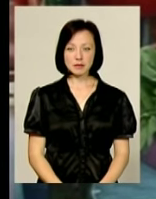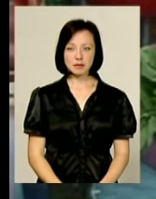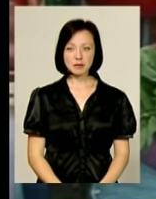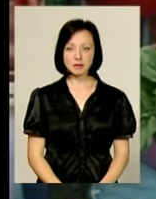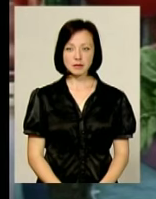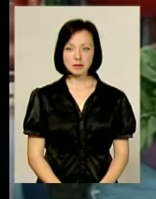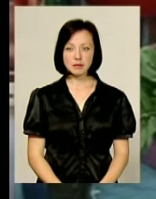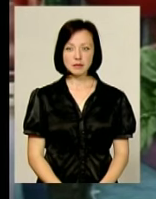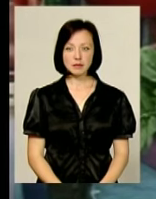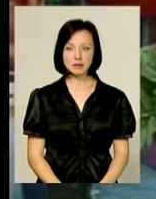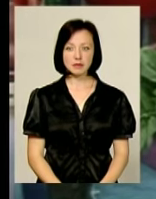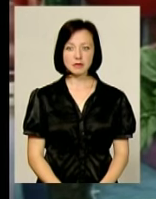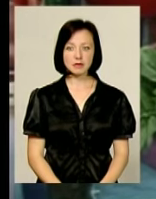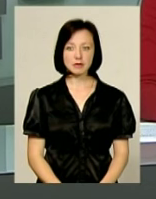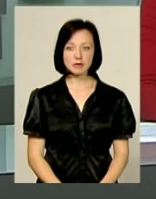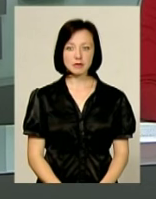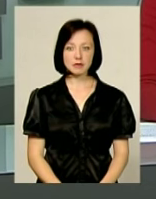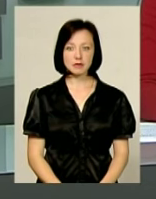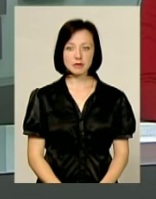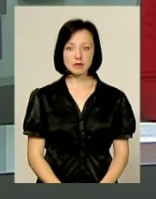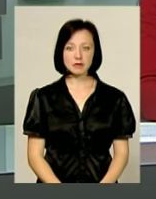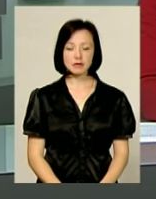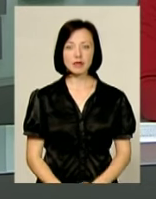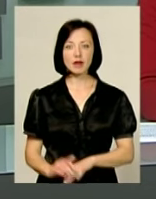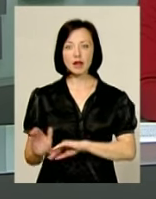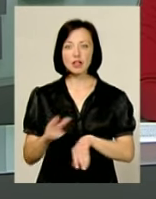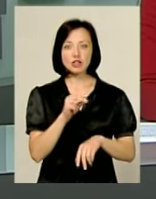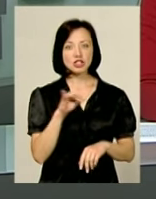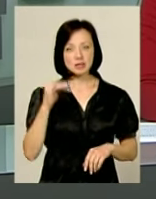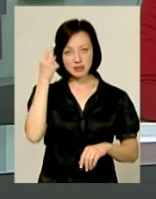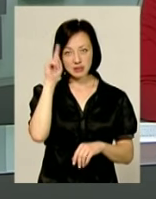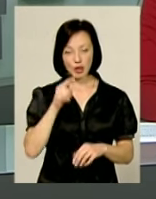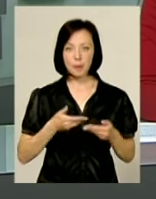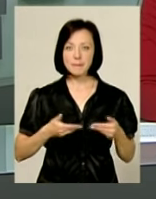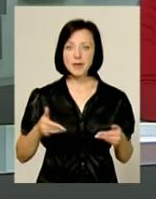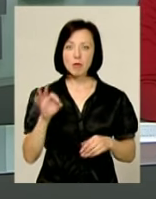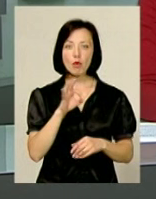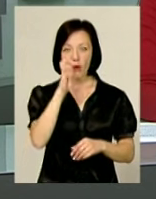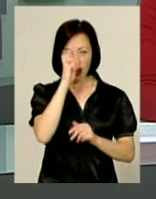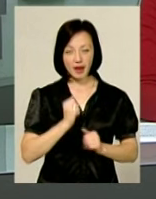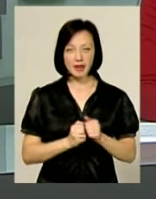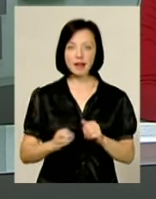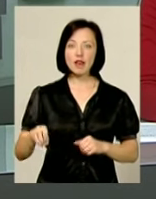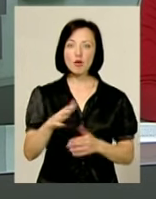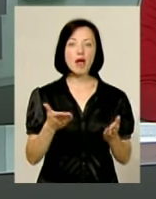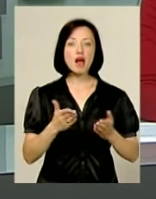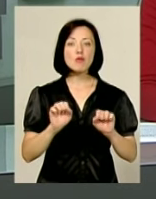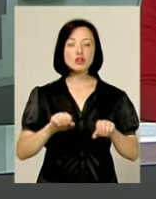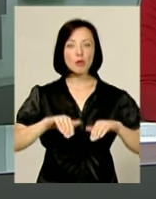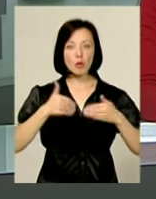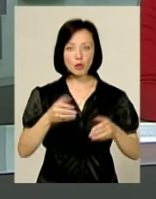для інформаційного випуску. Чи знаємо ми щось про країни Європи? Які можливості пропонує